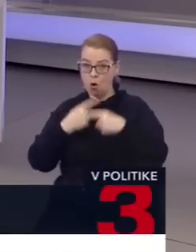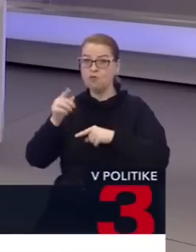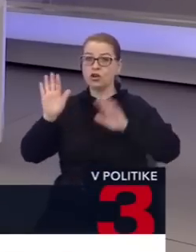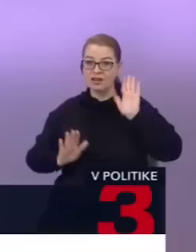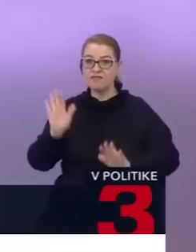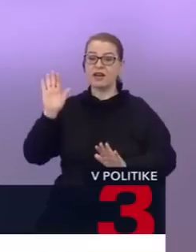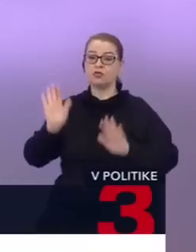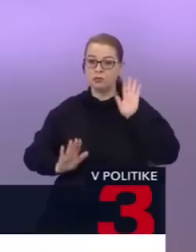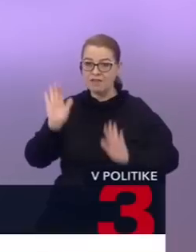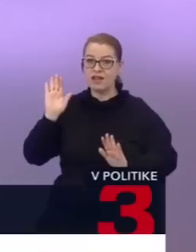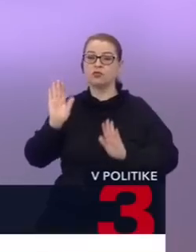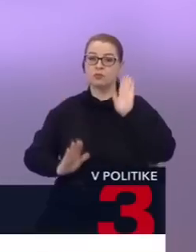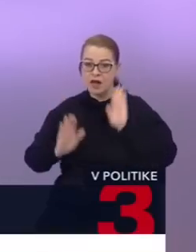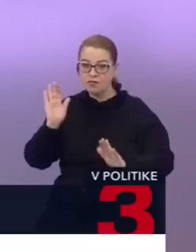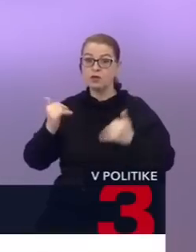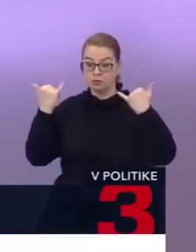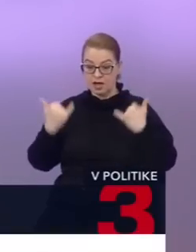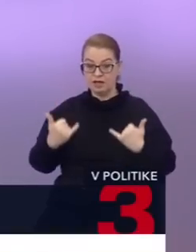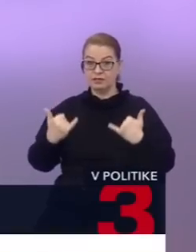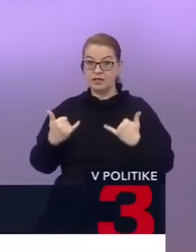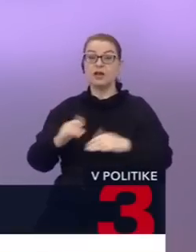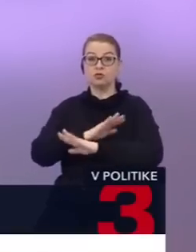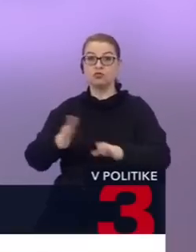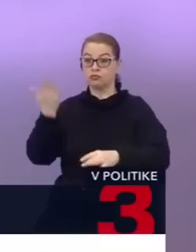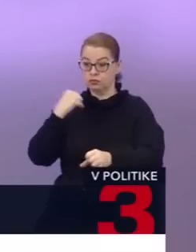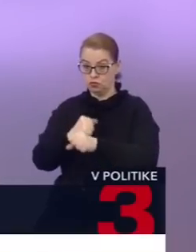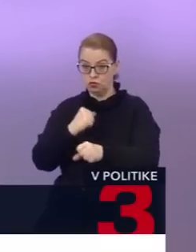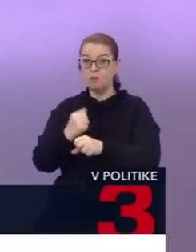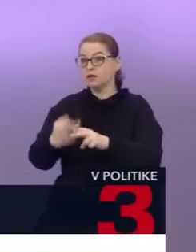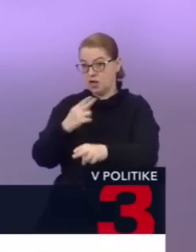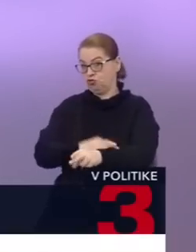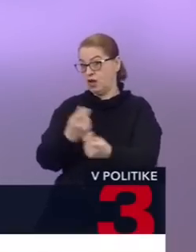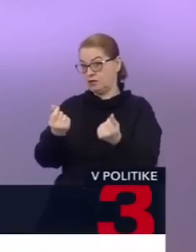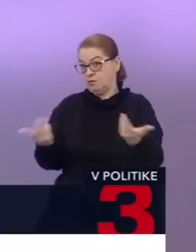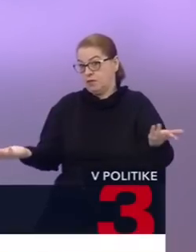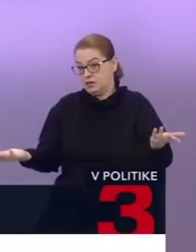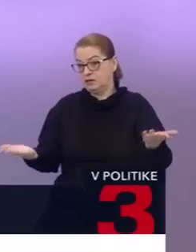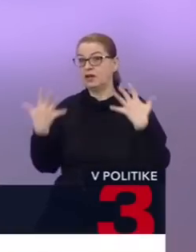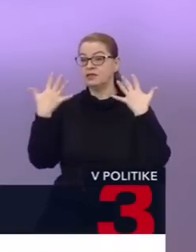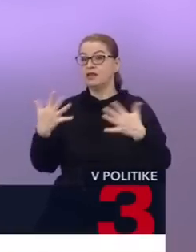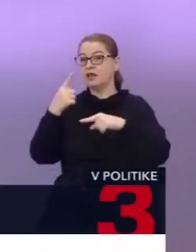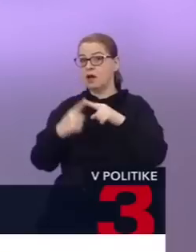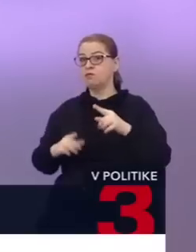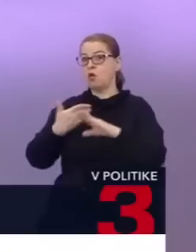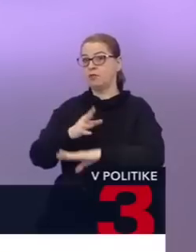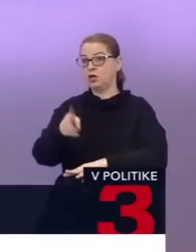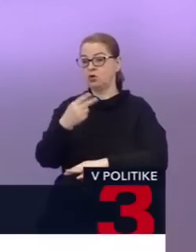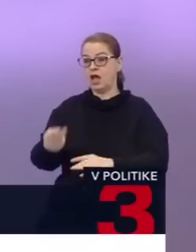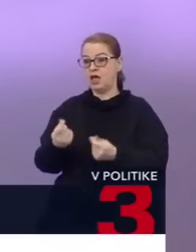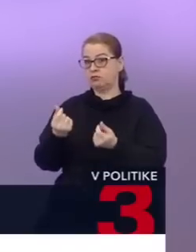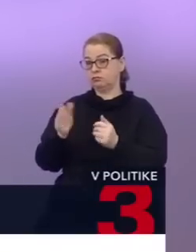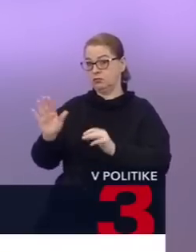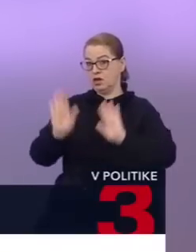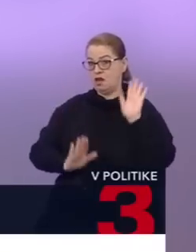referende a teraz viac menej teda ho zrealizoval za štátne peniaze. treba povedať, 10,5 milióna eur stálo toto